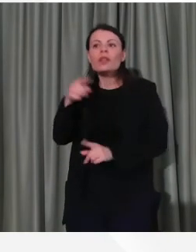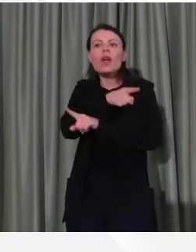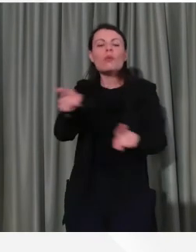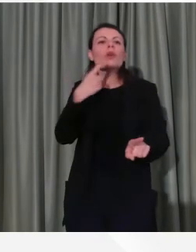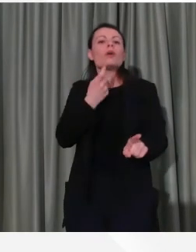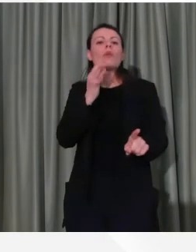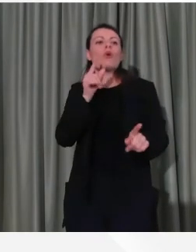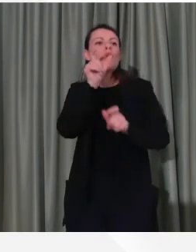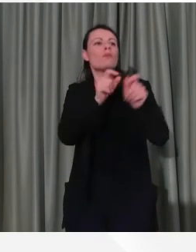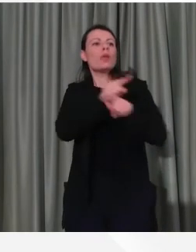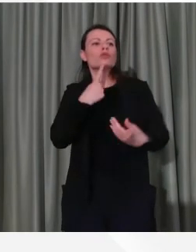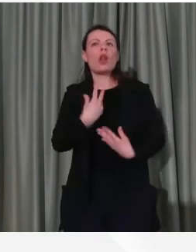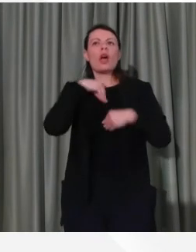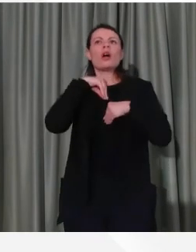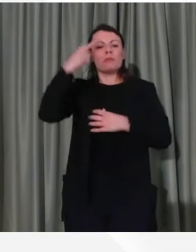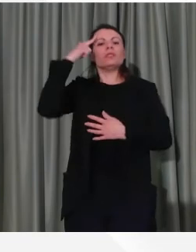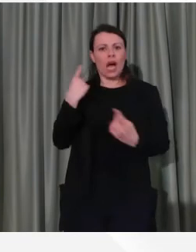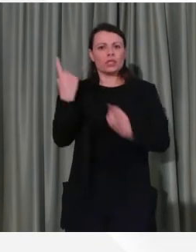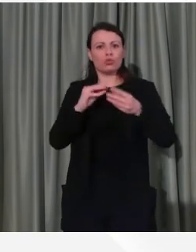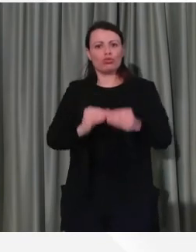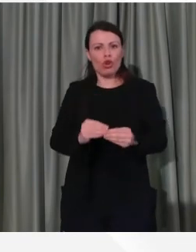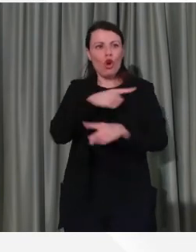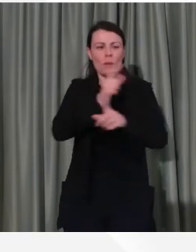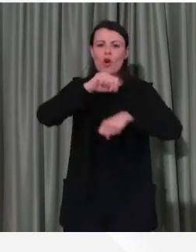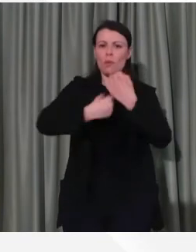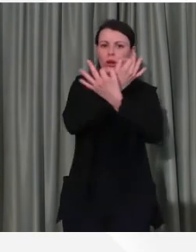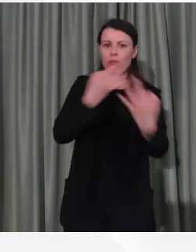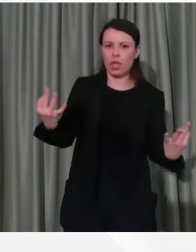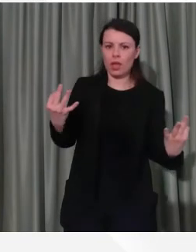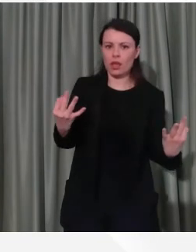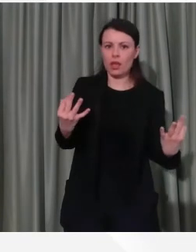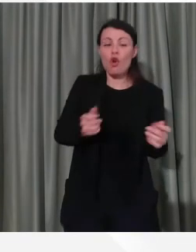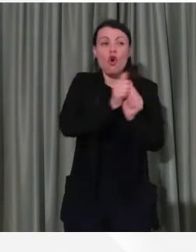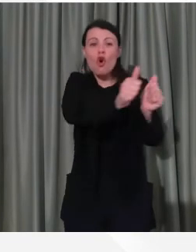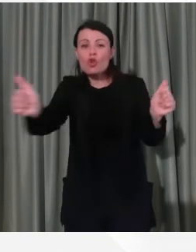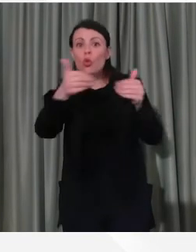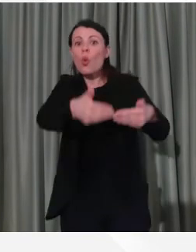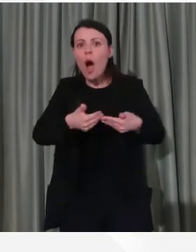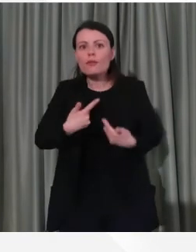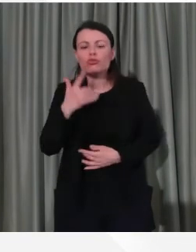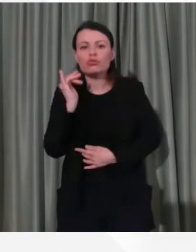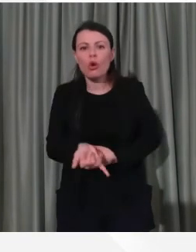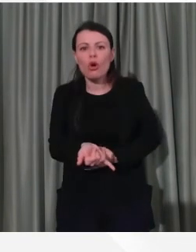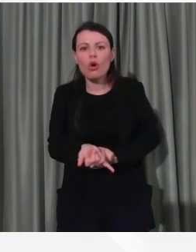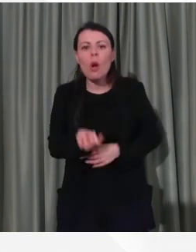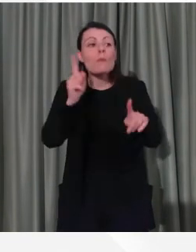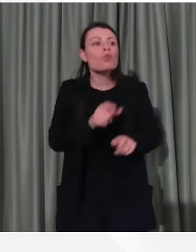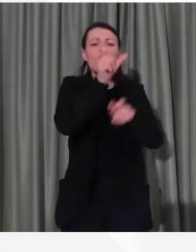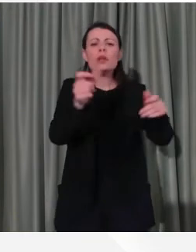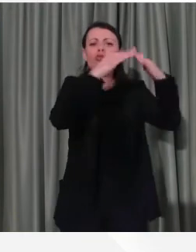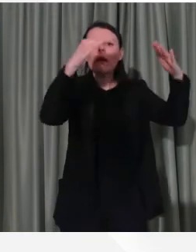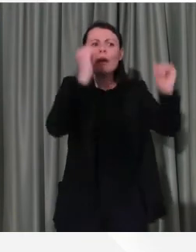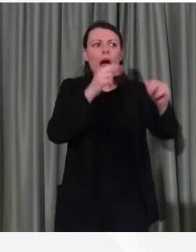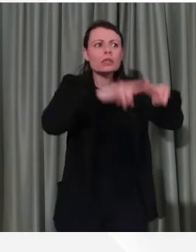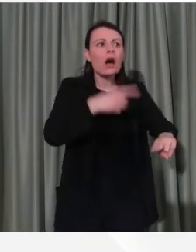corretto, ognuno sta dando una mano, anche chi sta semplicemente rimanendo in casa,